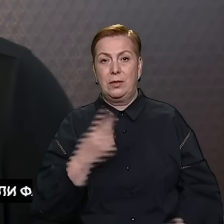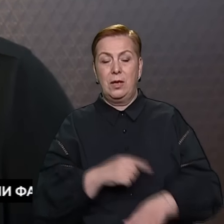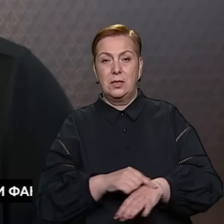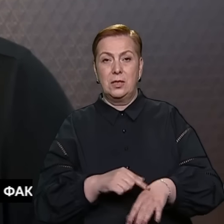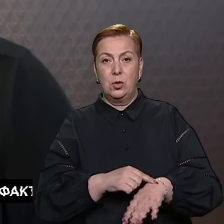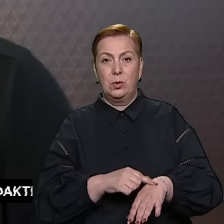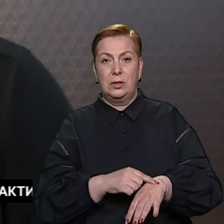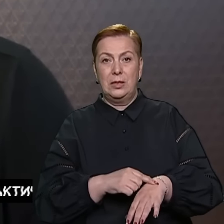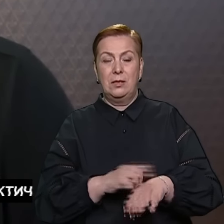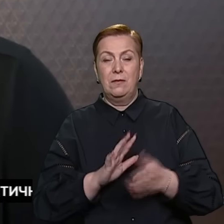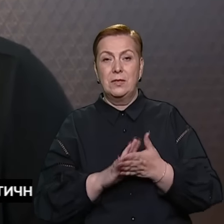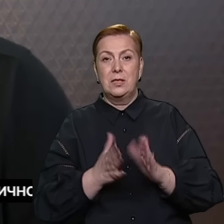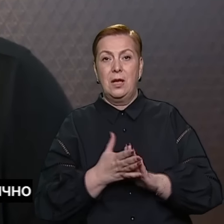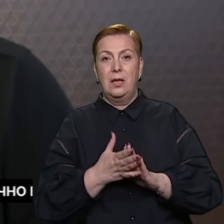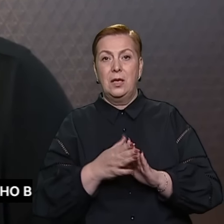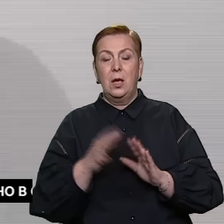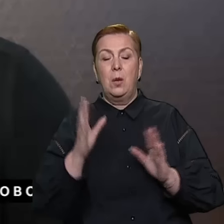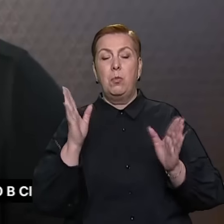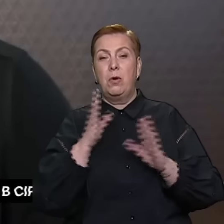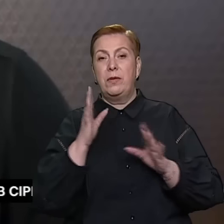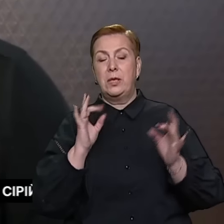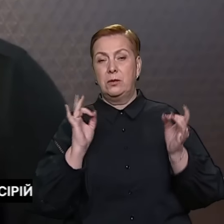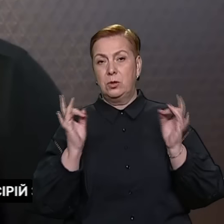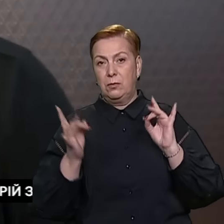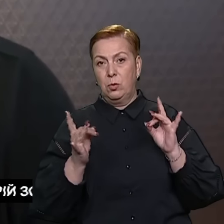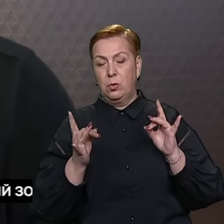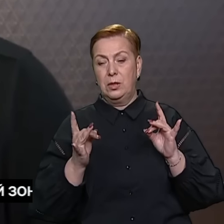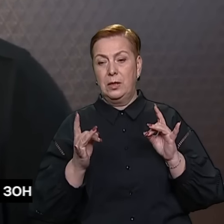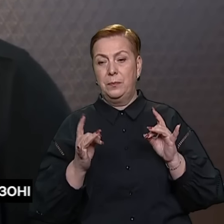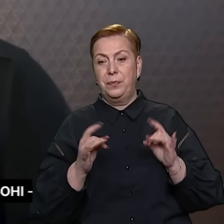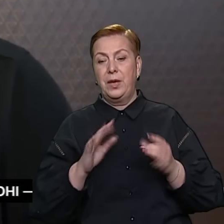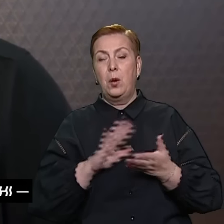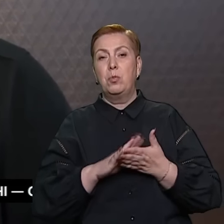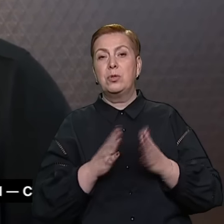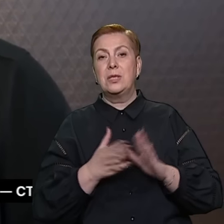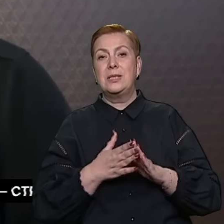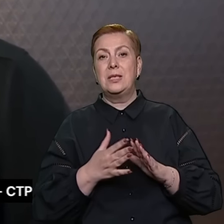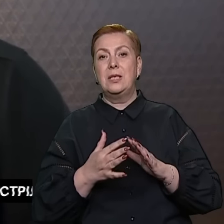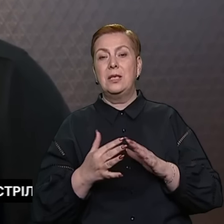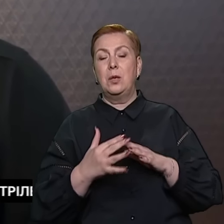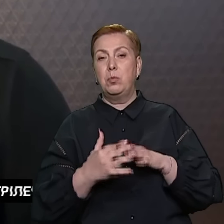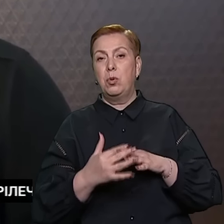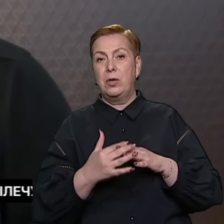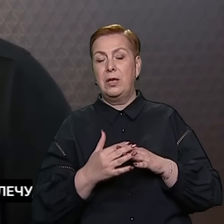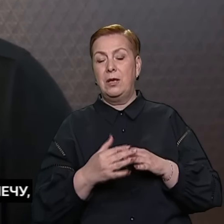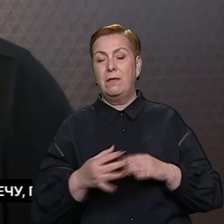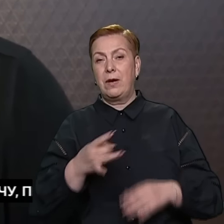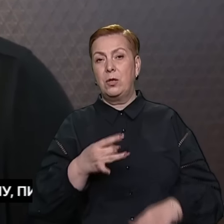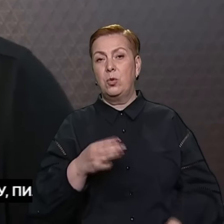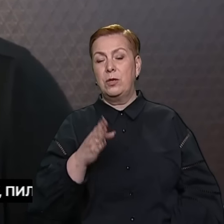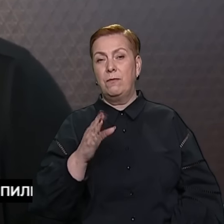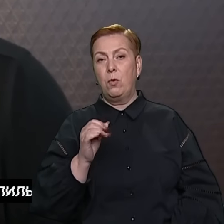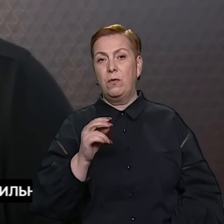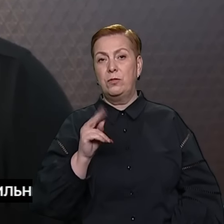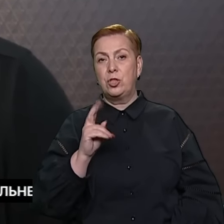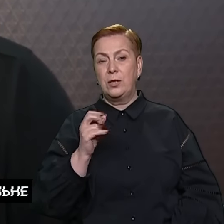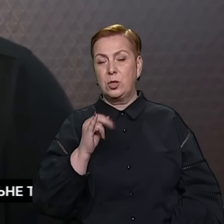годин в стані повітряної тривоги. Йдуть позиційні бої в районі Вовчанської громади,